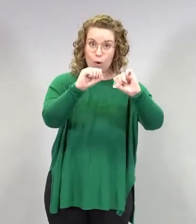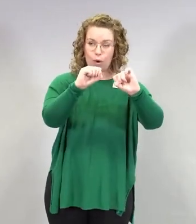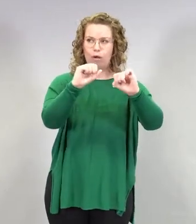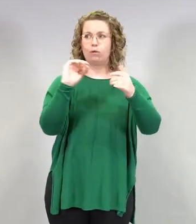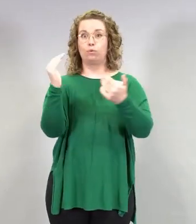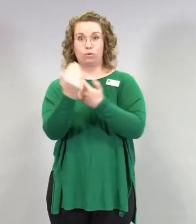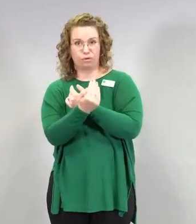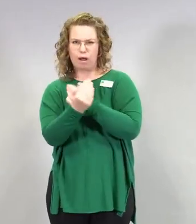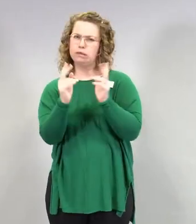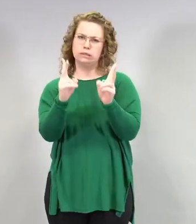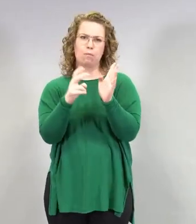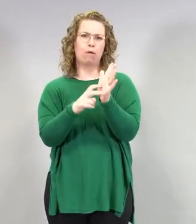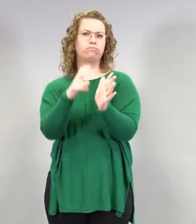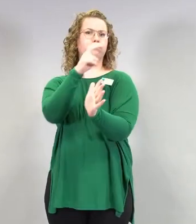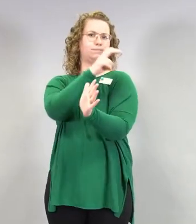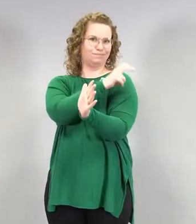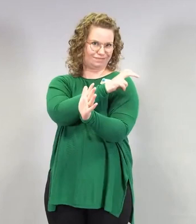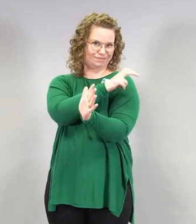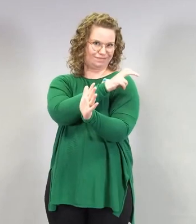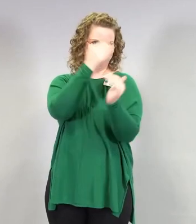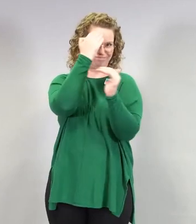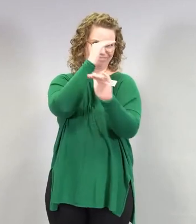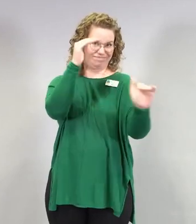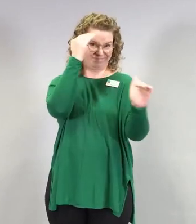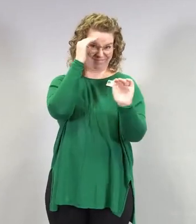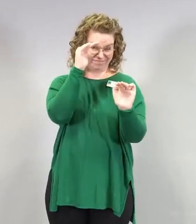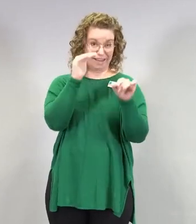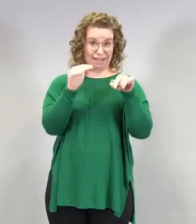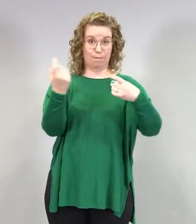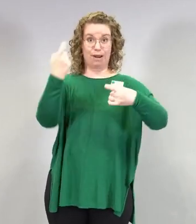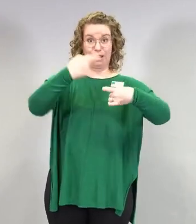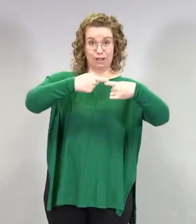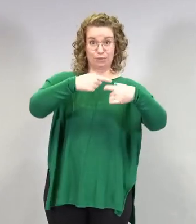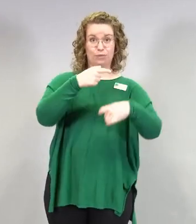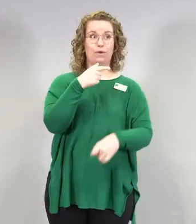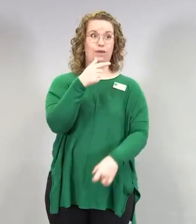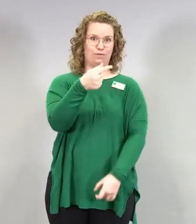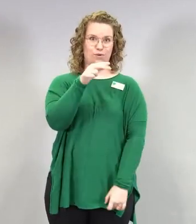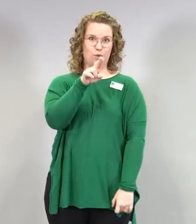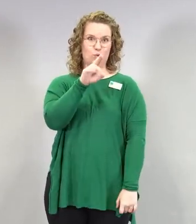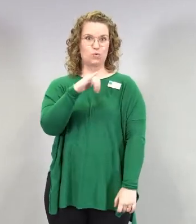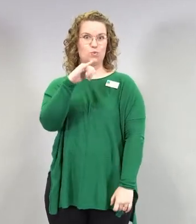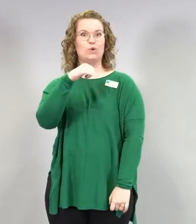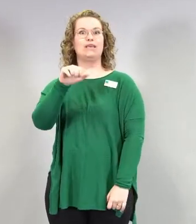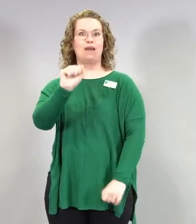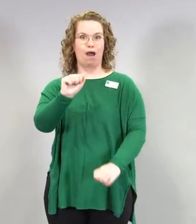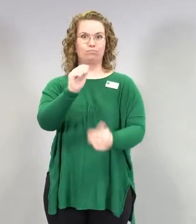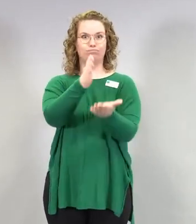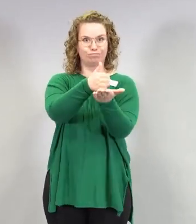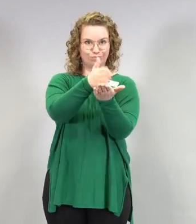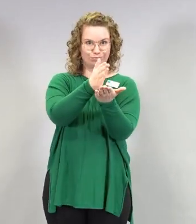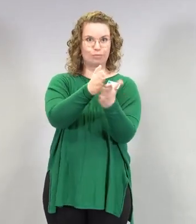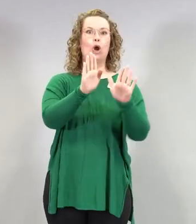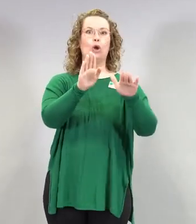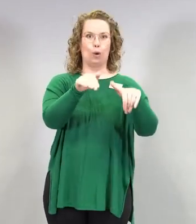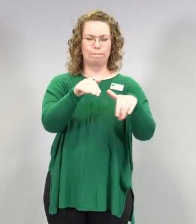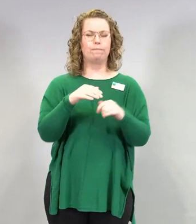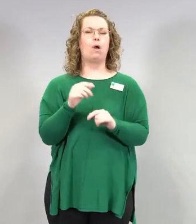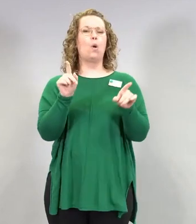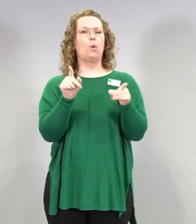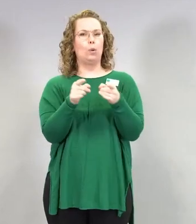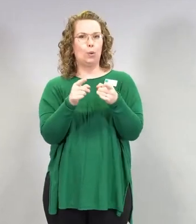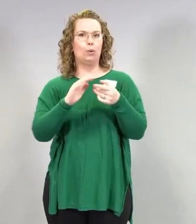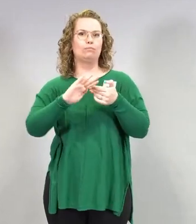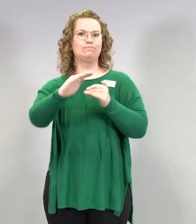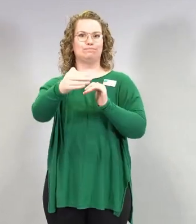silloin kaksi viikkoa sittenkin. Tuija on näistä jo teidän kanssa keskustellut. Mutta kertaan nyt sitä, että